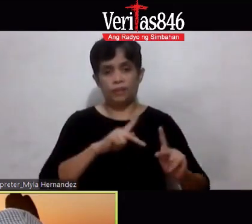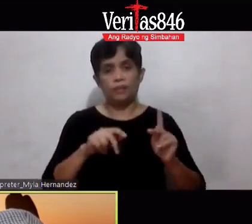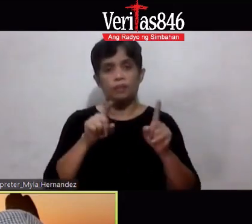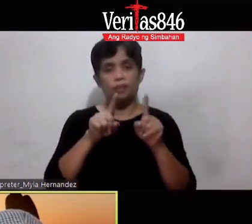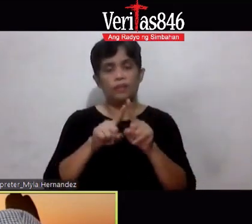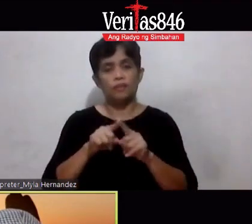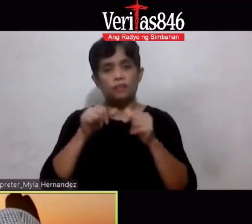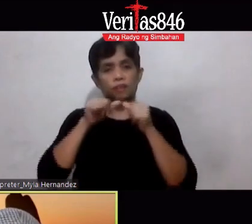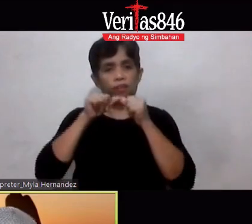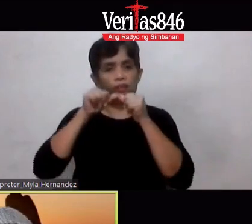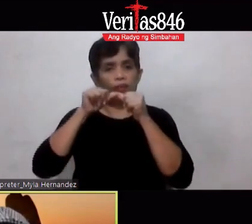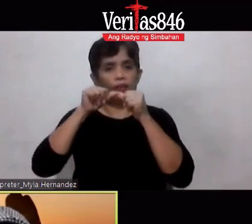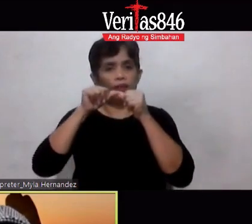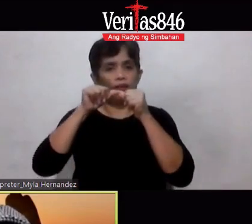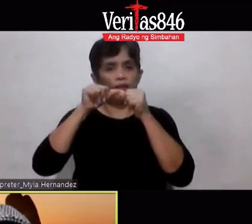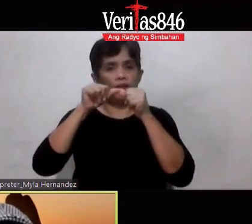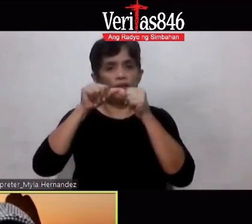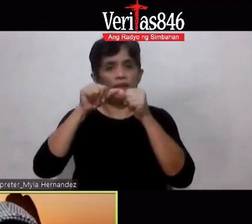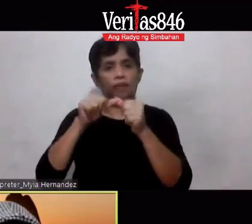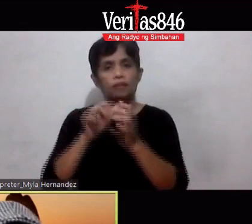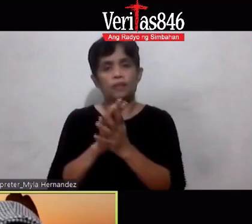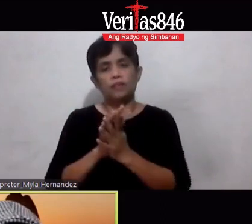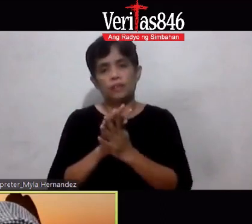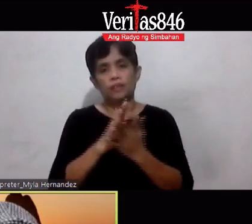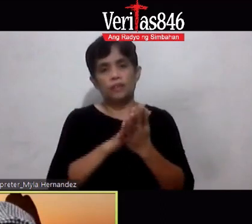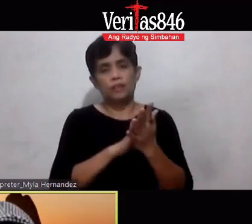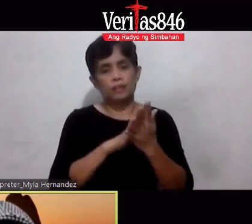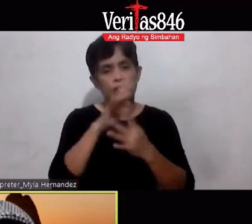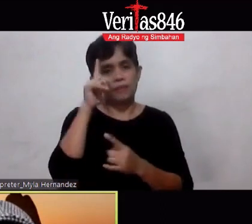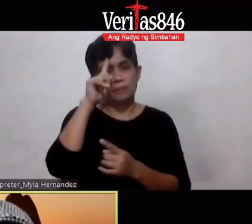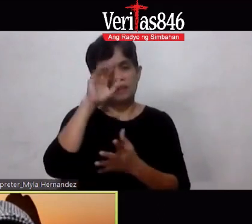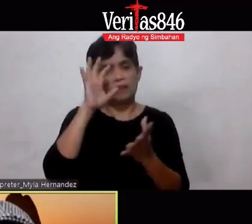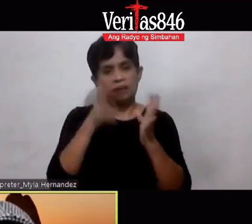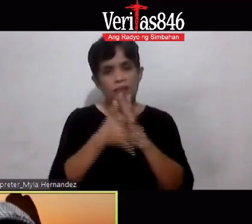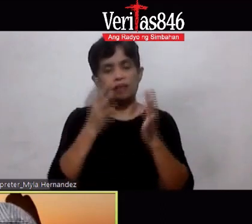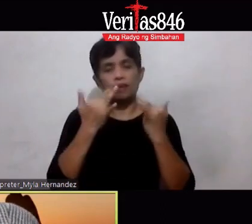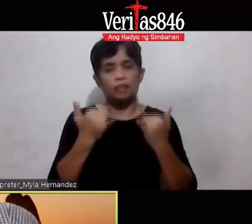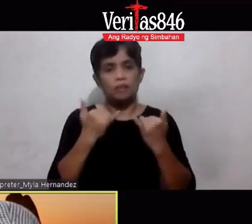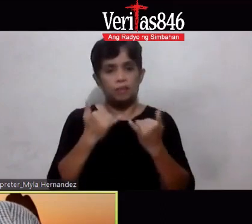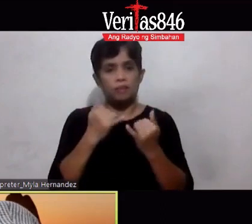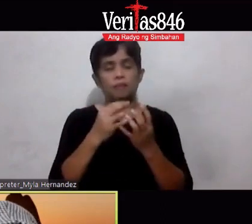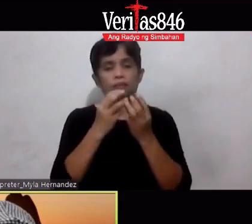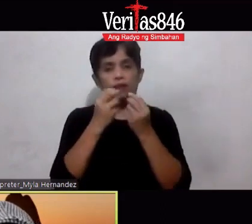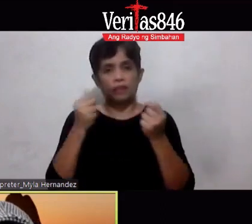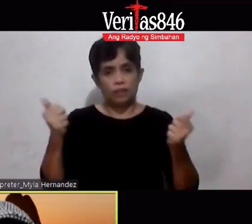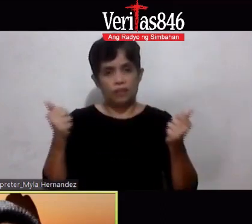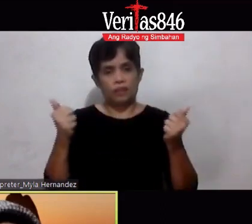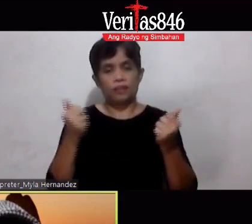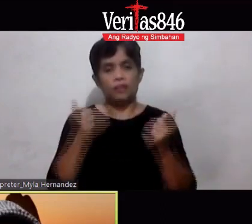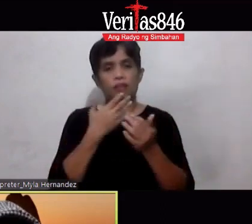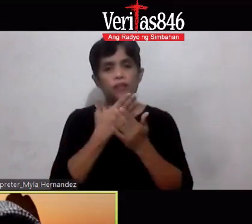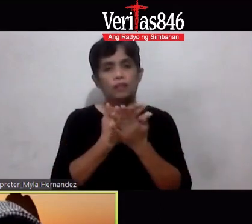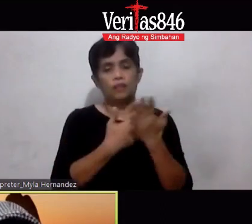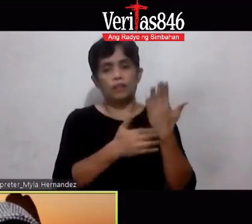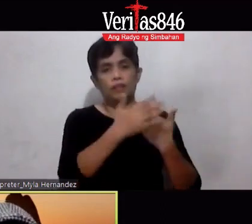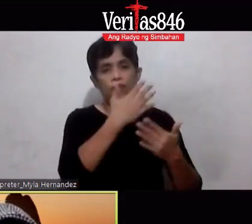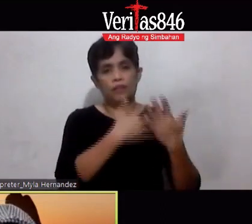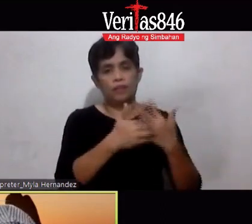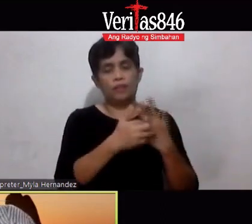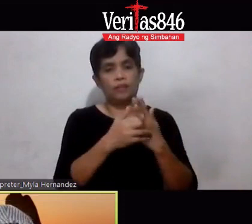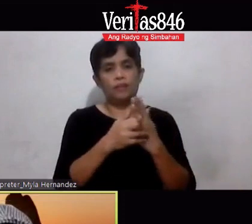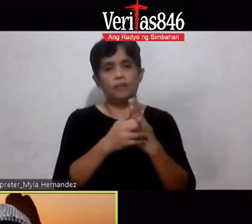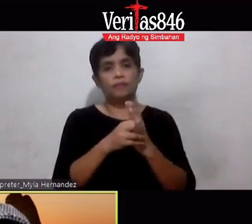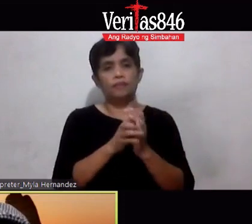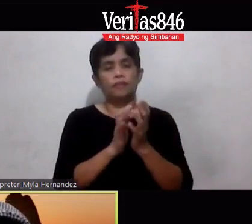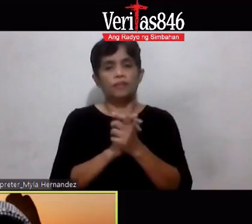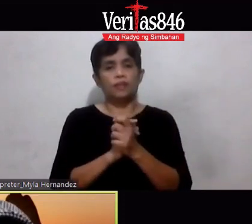kapanalik Na patuloy Pag nagugululihanan Iunap mo o Diyos Ang iyong mapagpal At mapagpagaling na kamay Bidyan mo sila ng kagalingan Ayon sa iyong